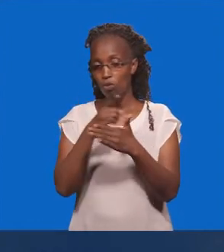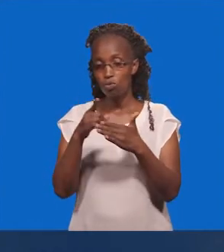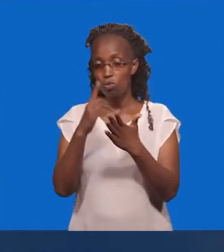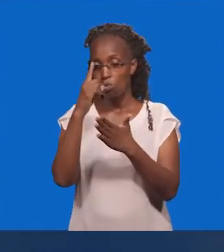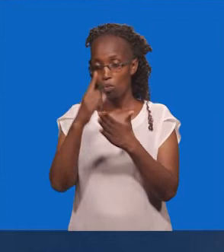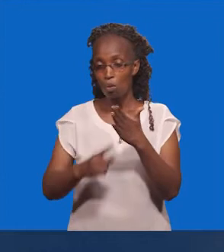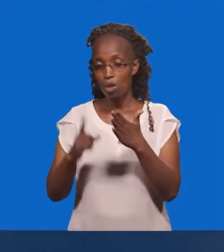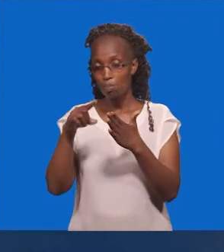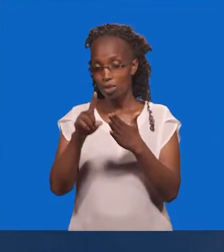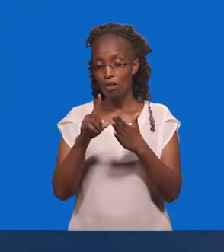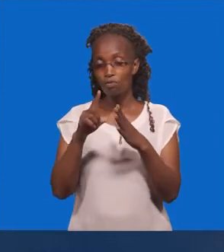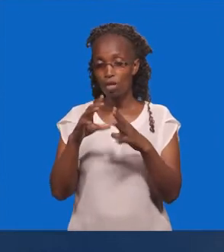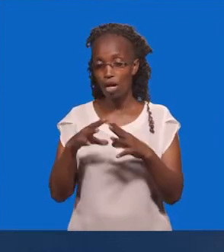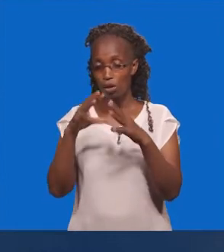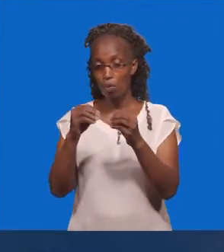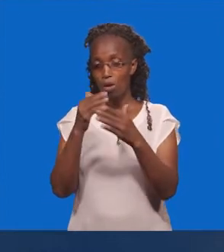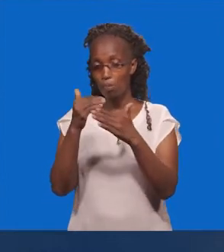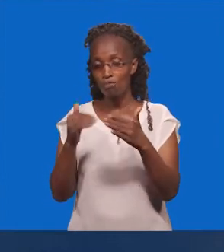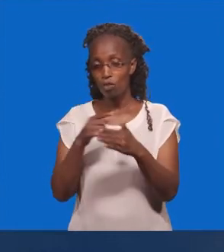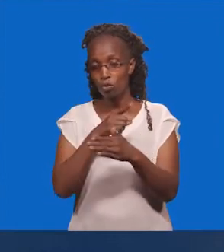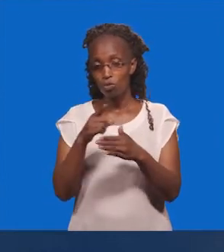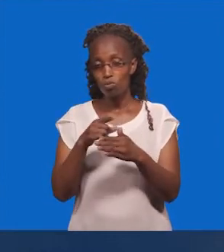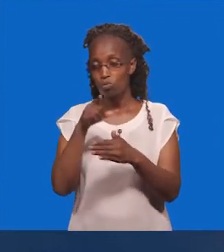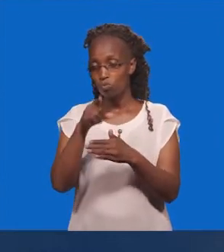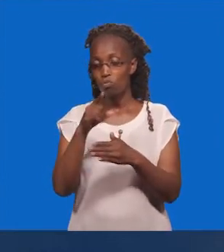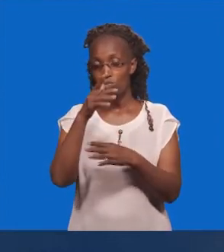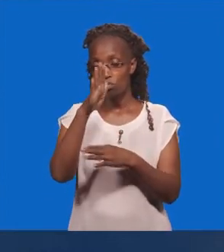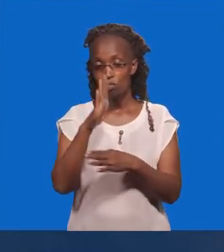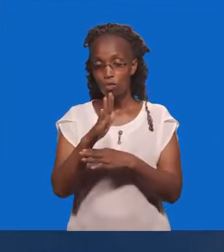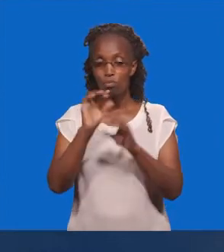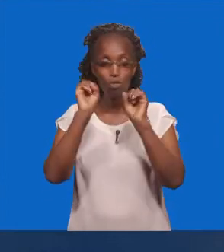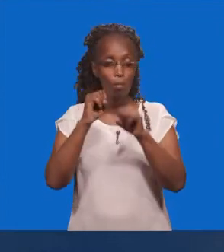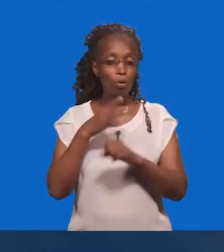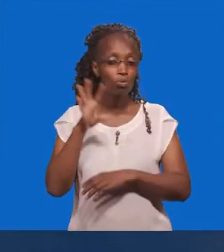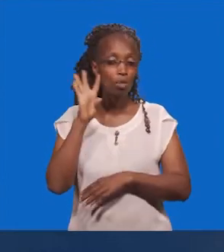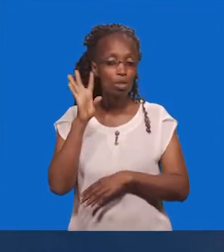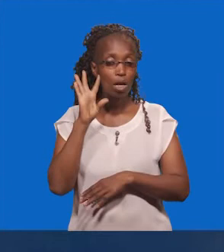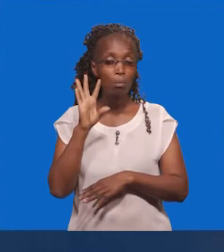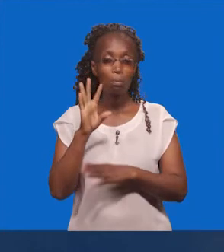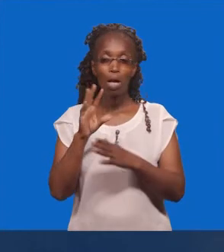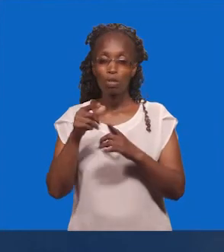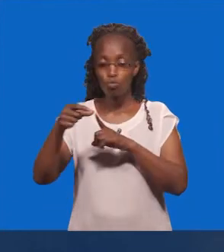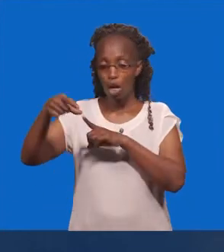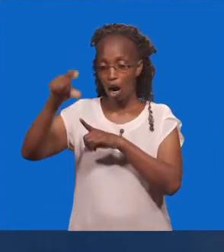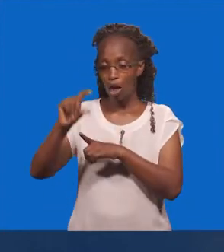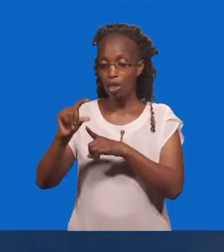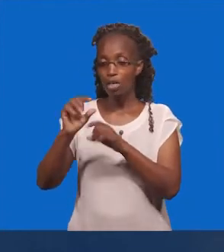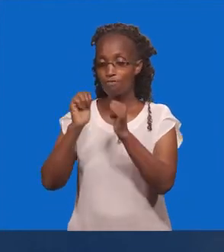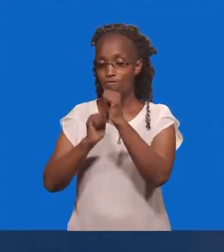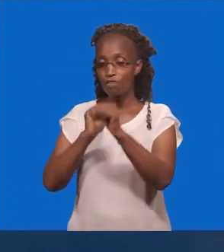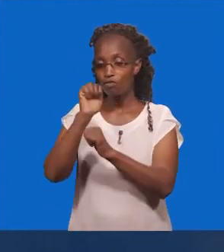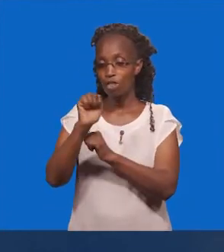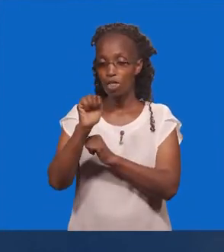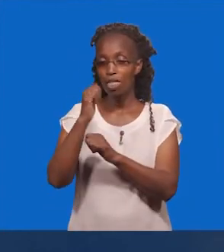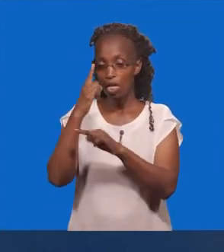Hamekua Kienenda Mbelezako Na Wewe Mungu Sheme Mlele Ukaweza Kumusikia Na Ukaweza Kumuongezia Miaka Kuminamitano